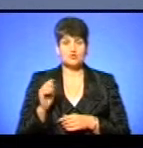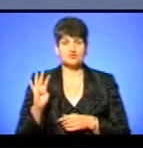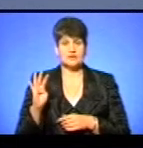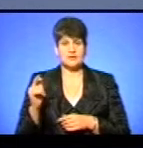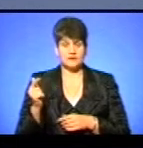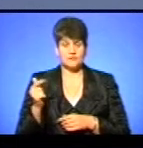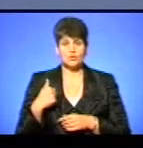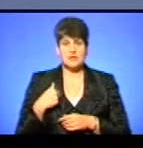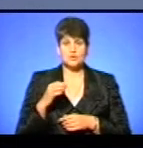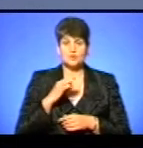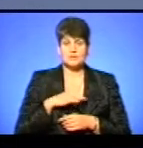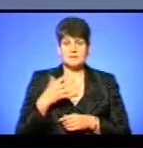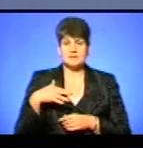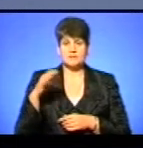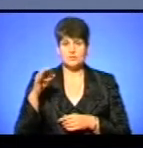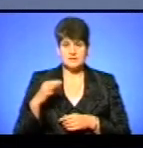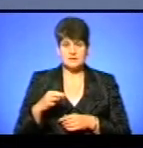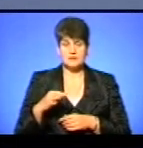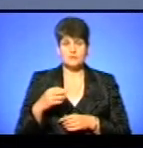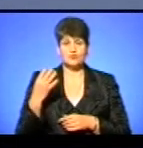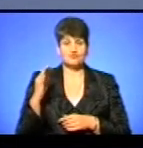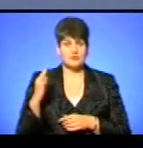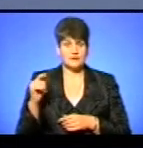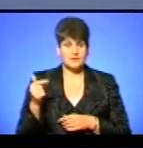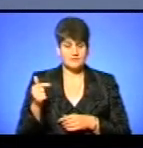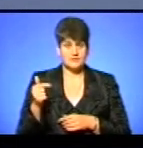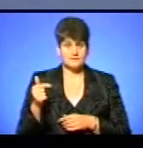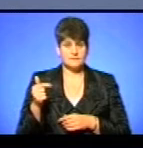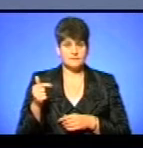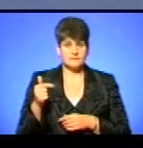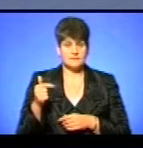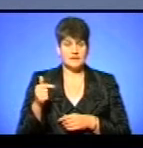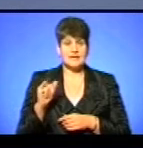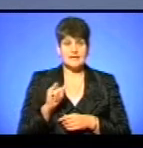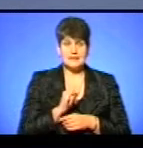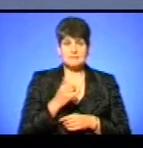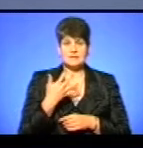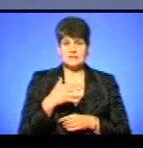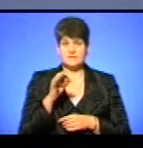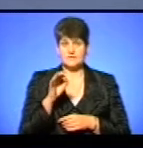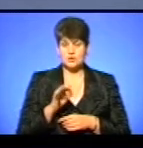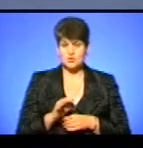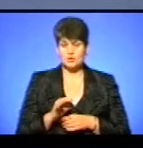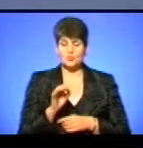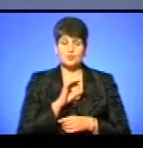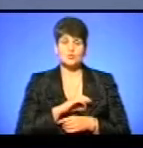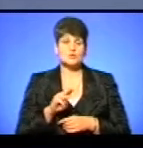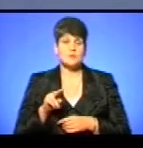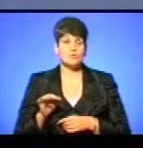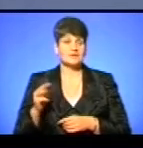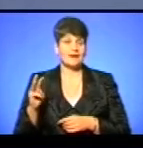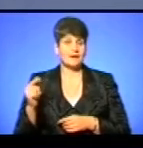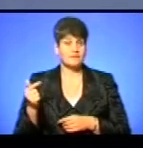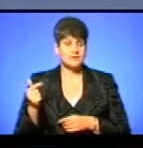В нас користується 50% по 4 гривні пасажирів і 50% десь користується по 3 гривні.